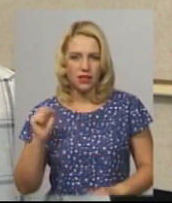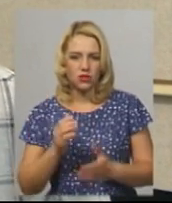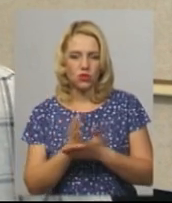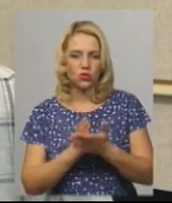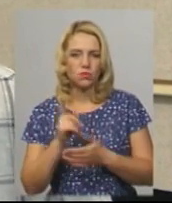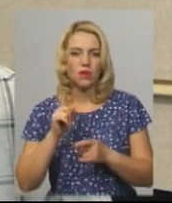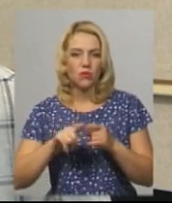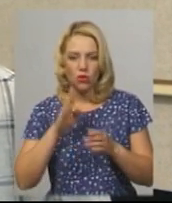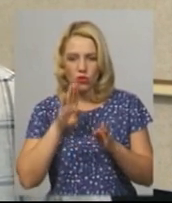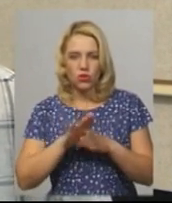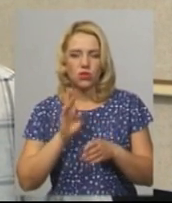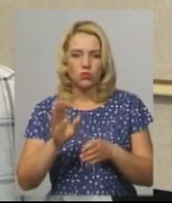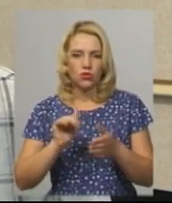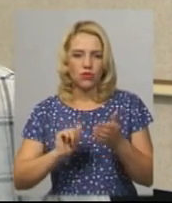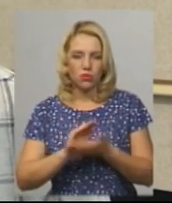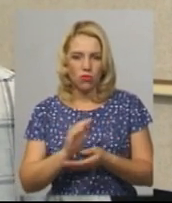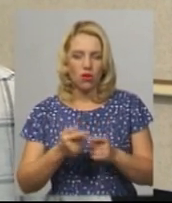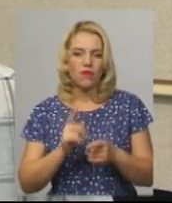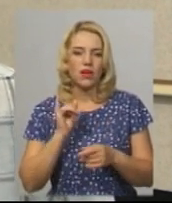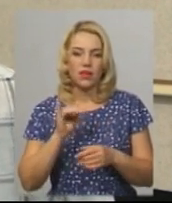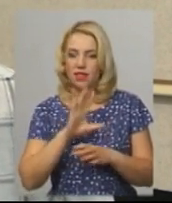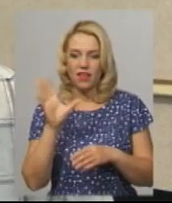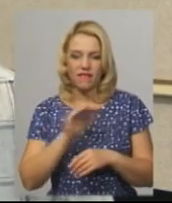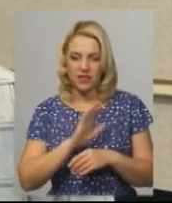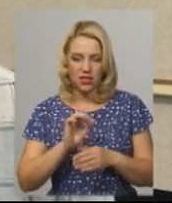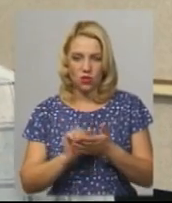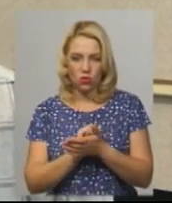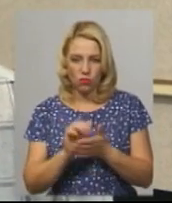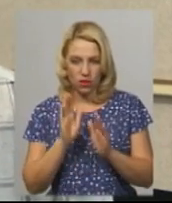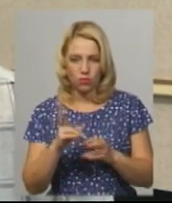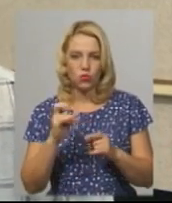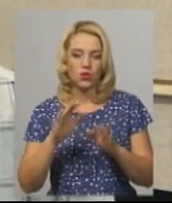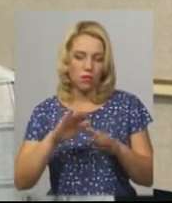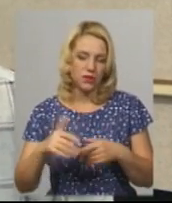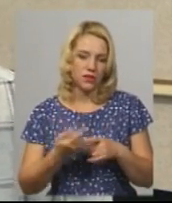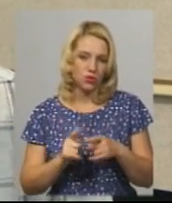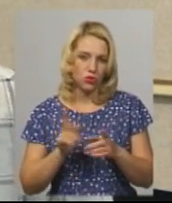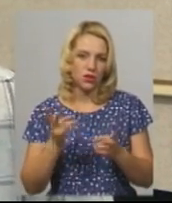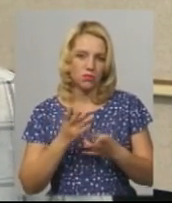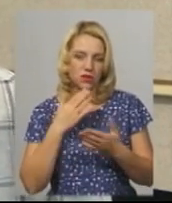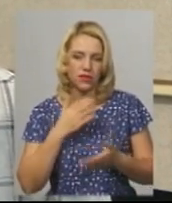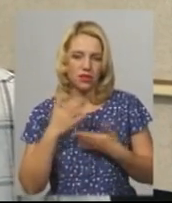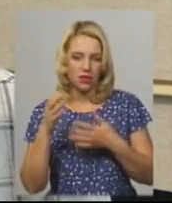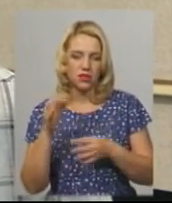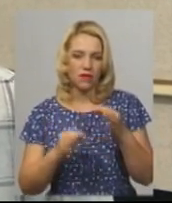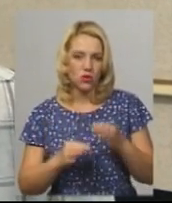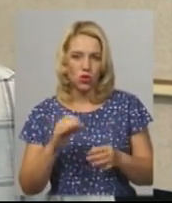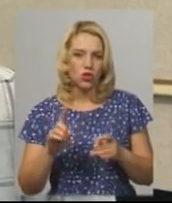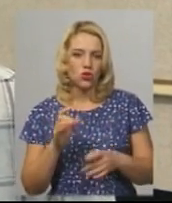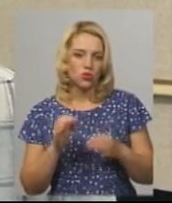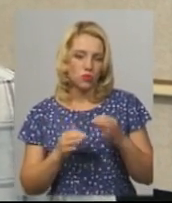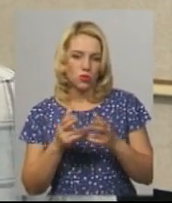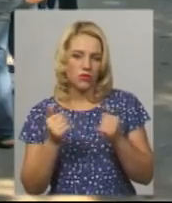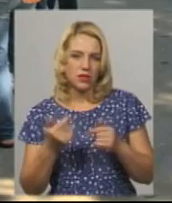відмова, тому що не всі документи будуть, і після того люди мають право звернутися до суду, щоб суд визнав за ними